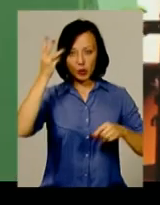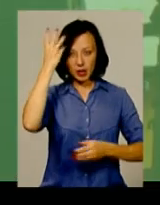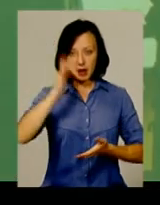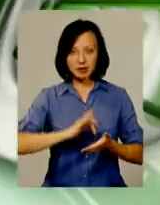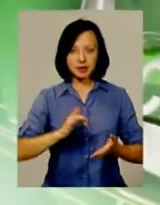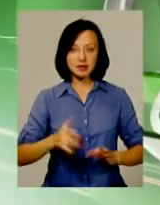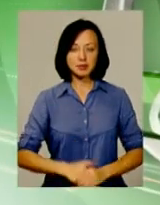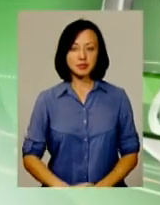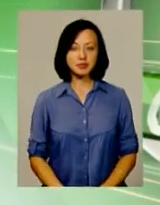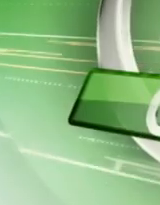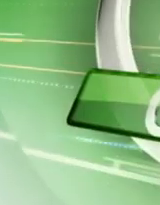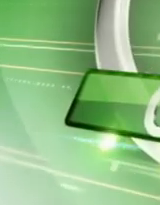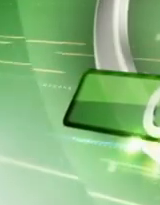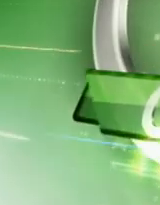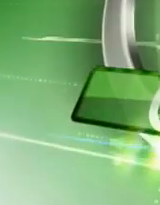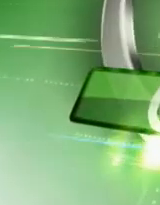Центр».